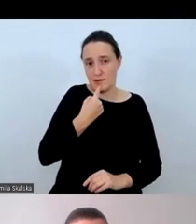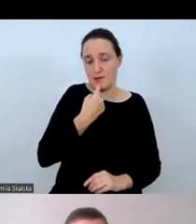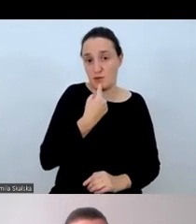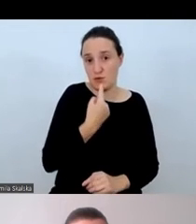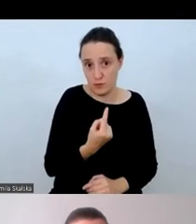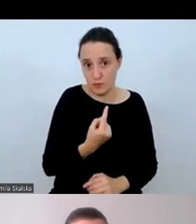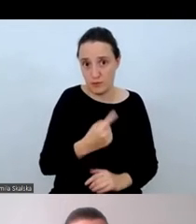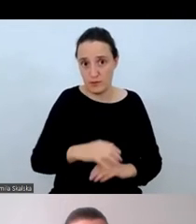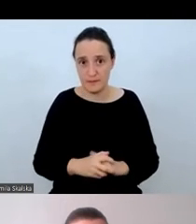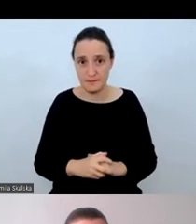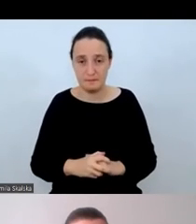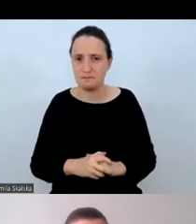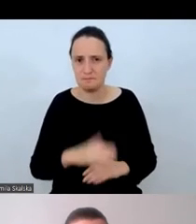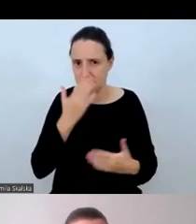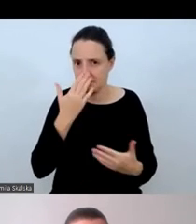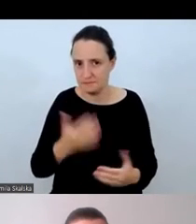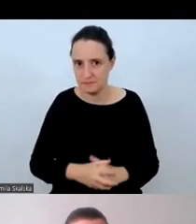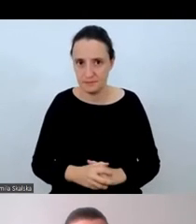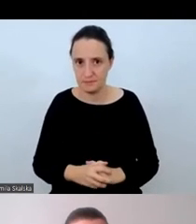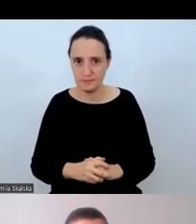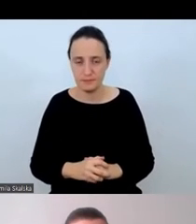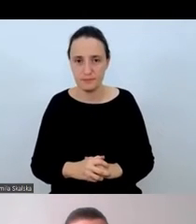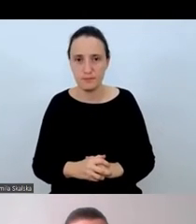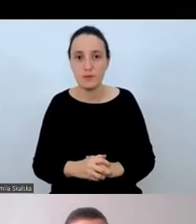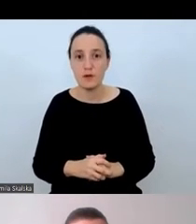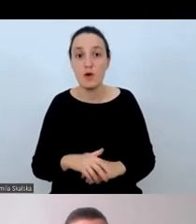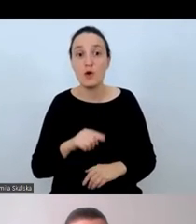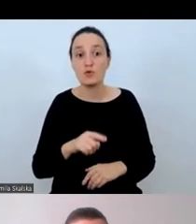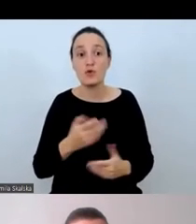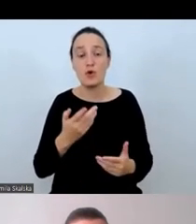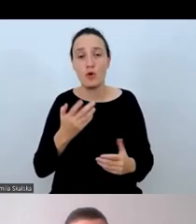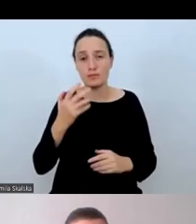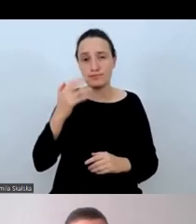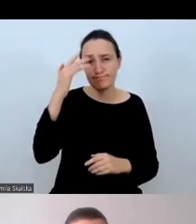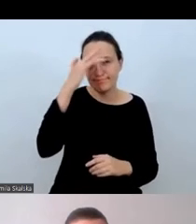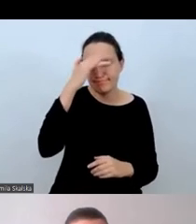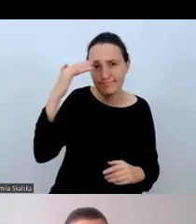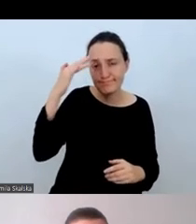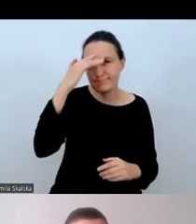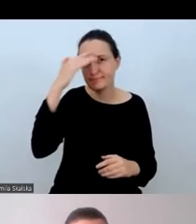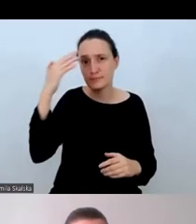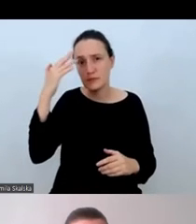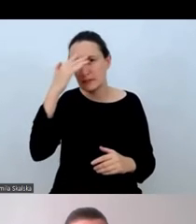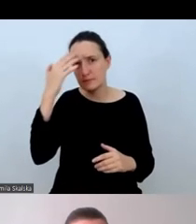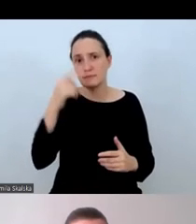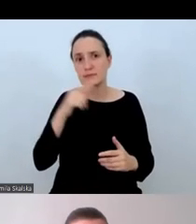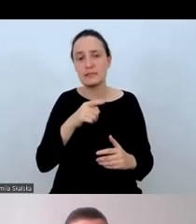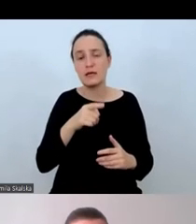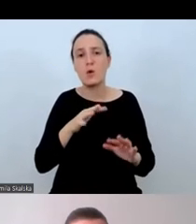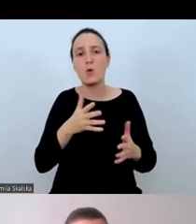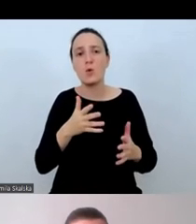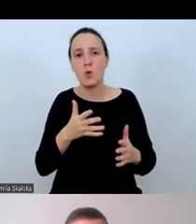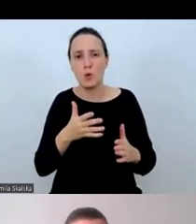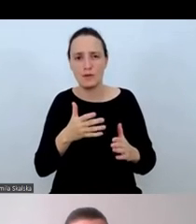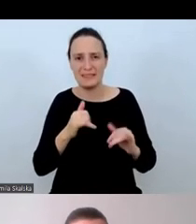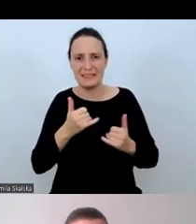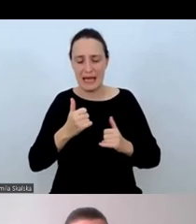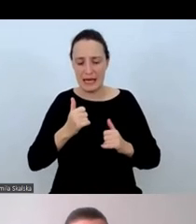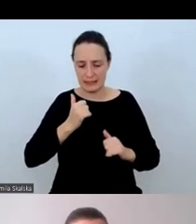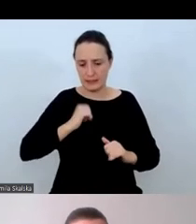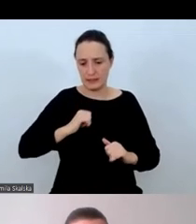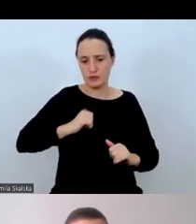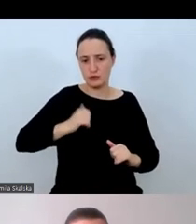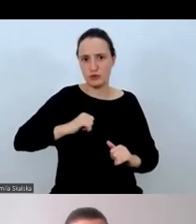Jest to koncept zawodowego postrzegania siebie.